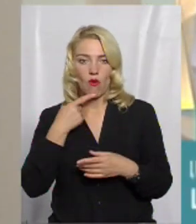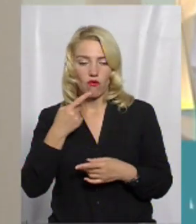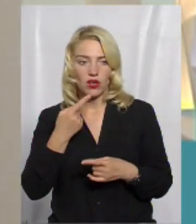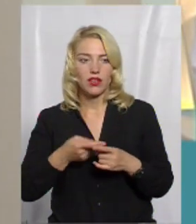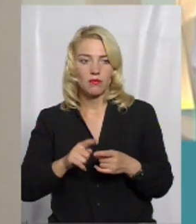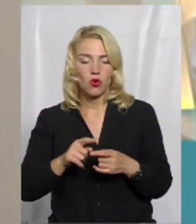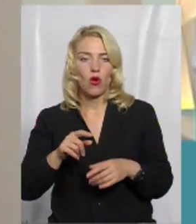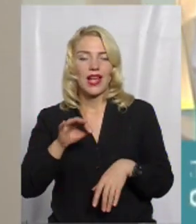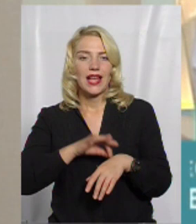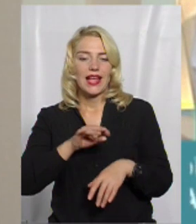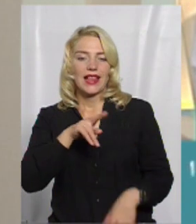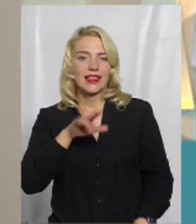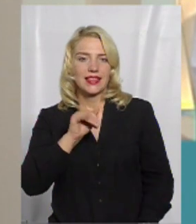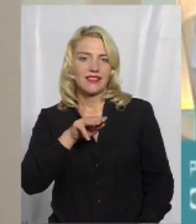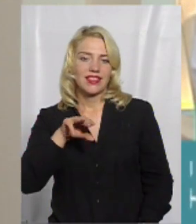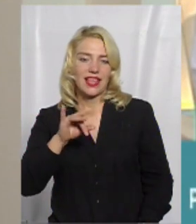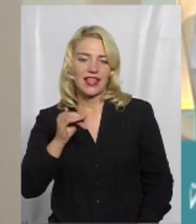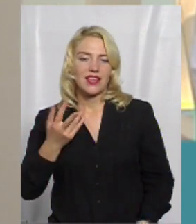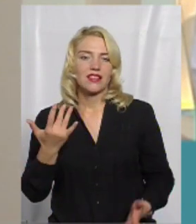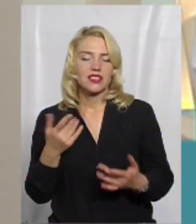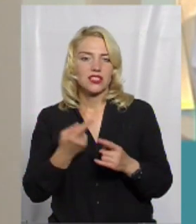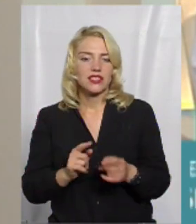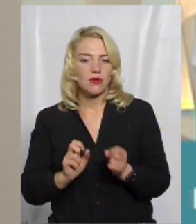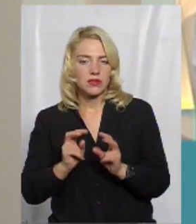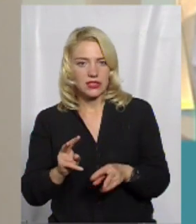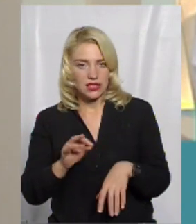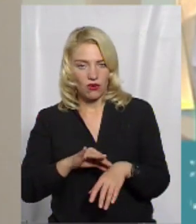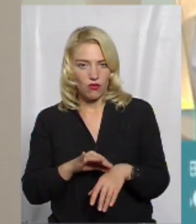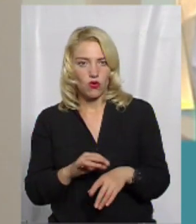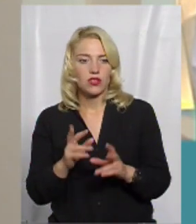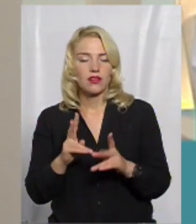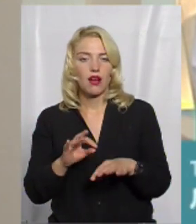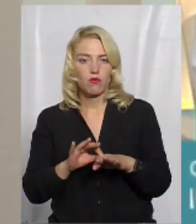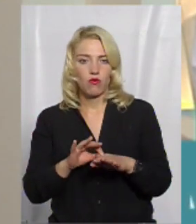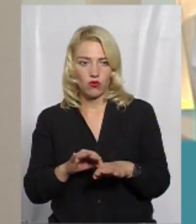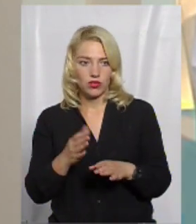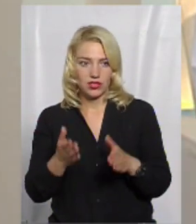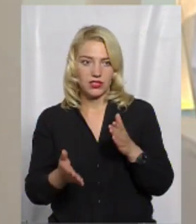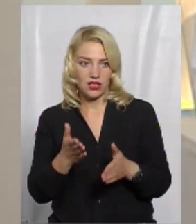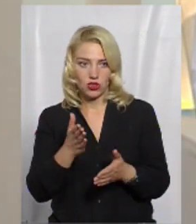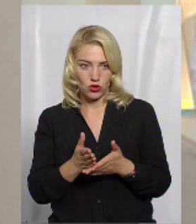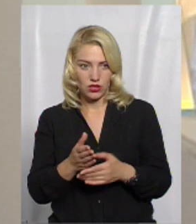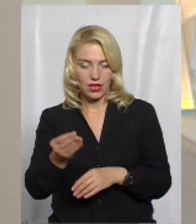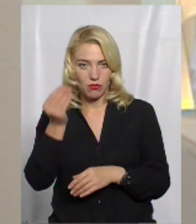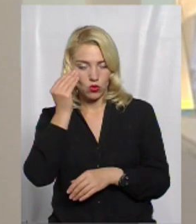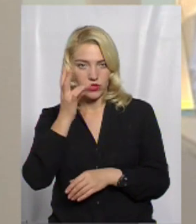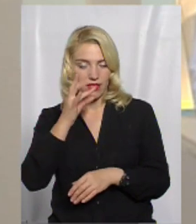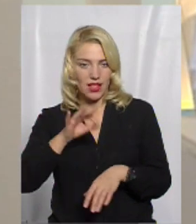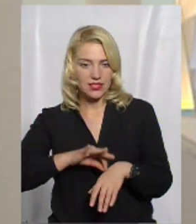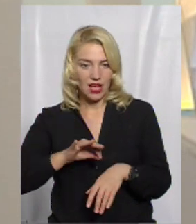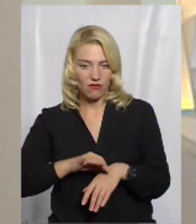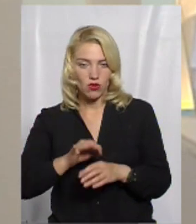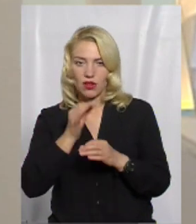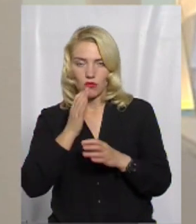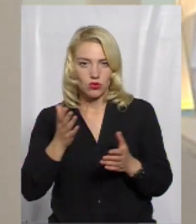про дифтерію, наскільки це небезпечне захворювання, як поводитися, якщо є підозра на захворювання